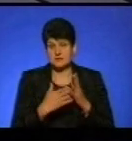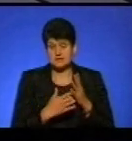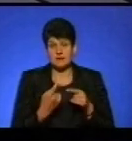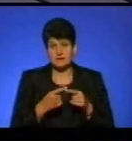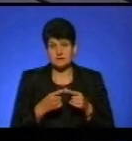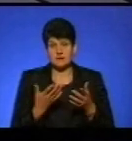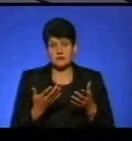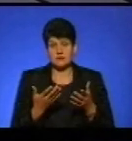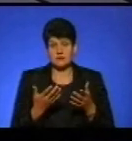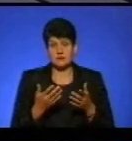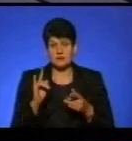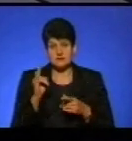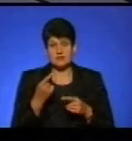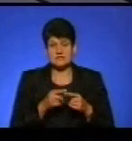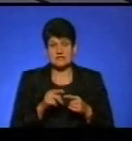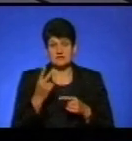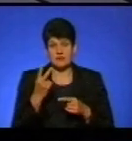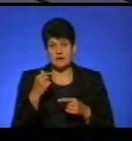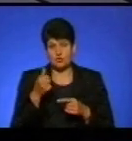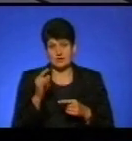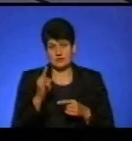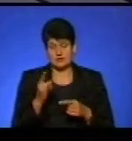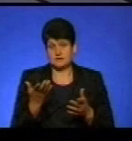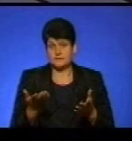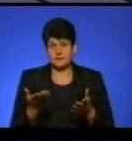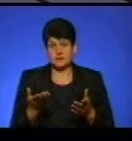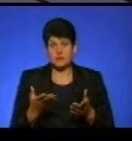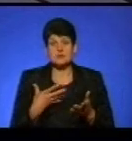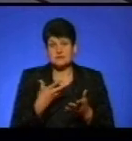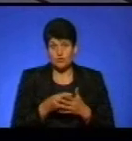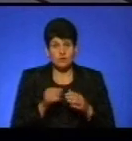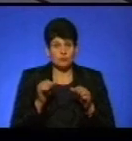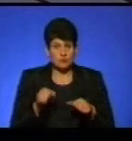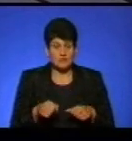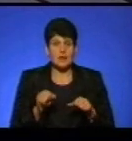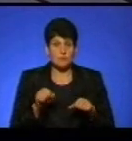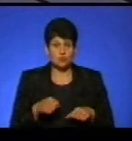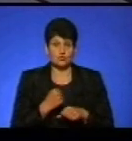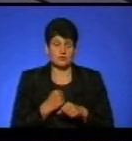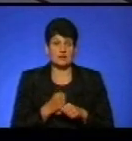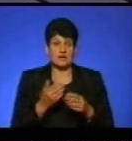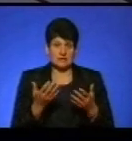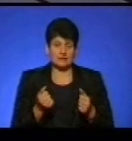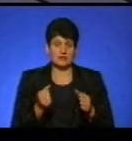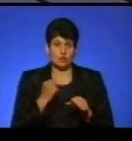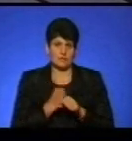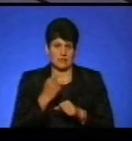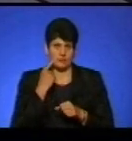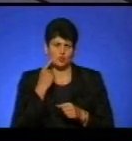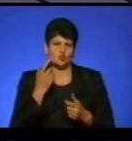але це ясла. Це два роки дитині, вона пішла зараз в ясла. І знову ж кажу, при своїх можливостях і мій був бити. Давайте робити по совісті і по людській.